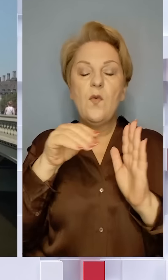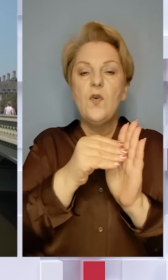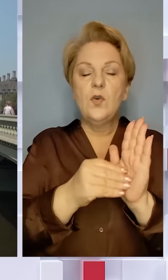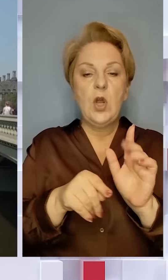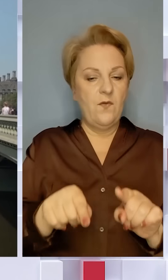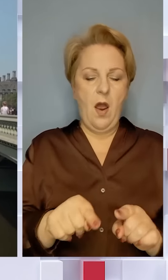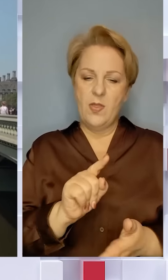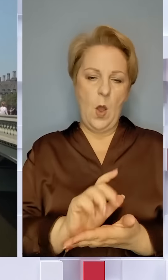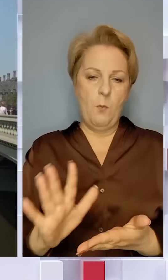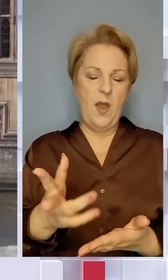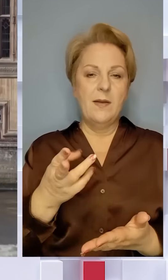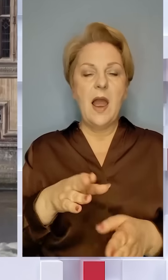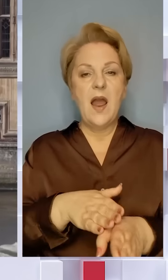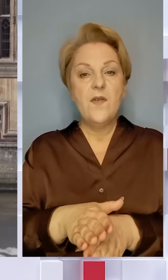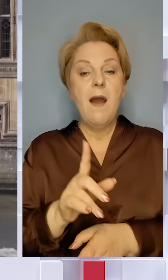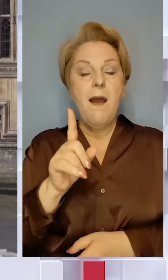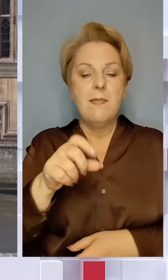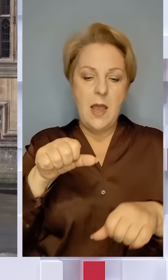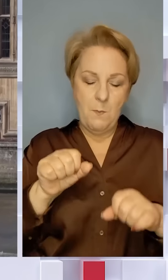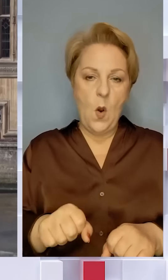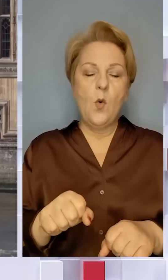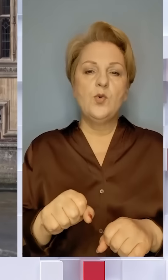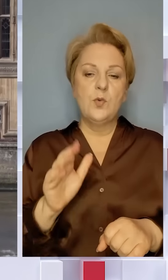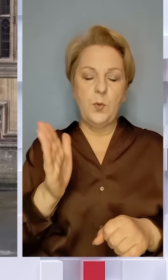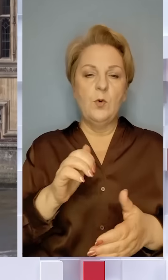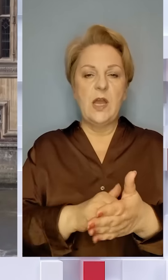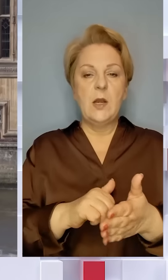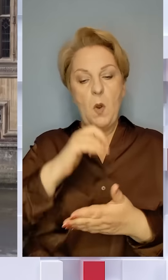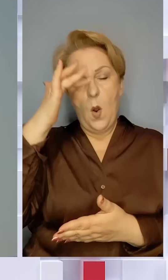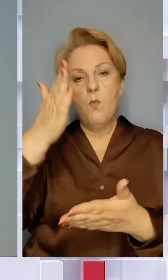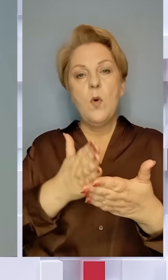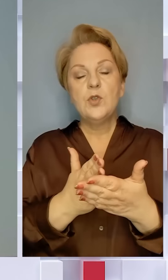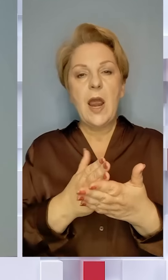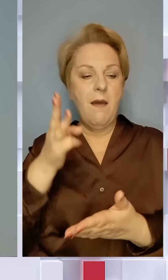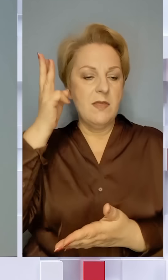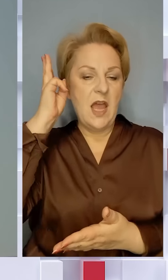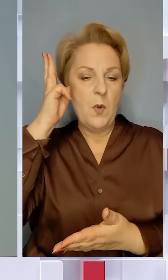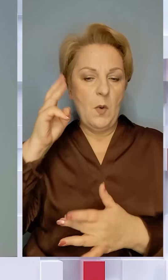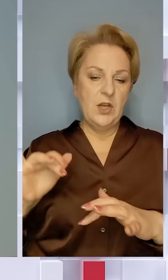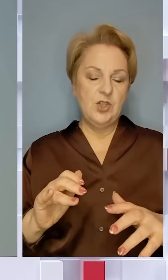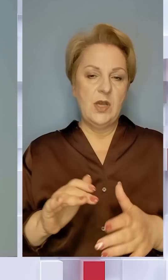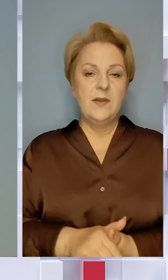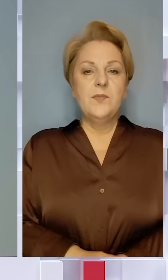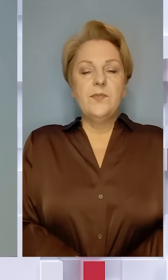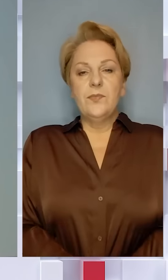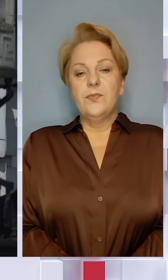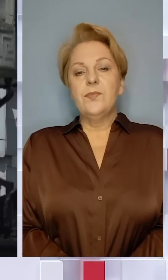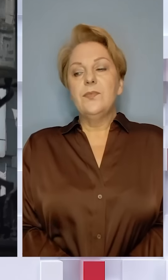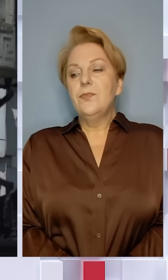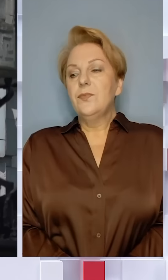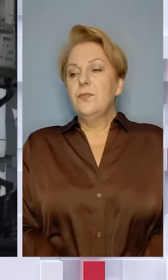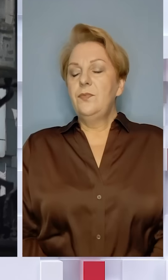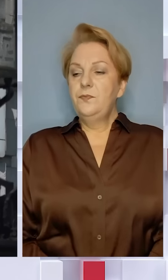будуть обов'язковими для виконання, але можуть стати підставою для політичних чи дипломатичних дій. Катерина Федорченко,